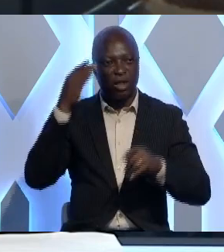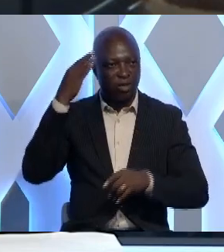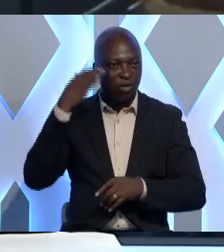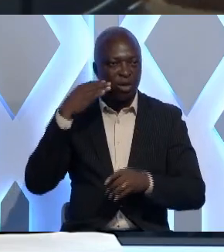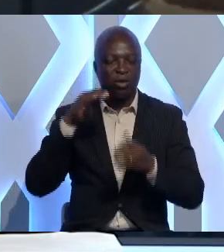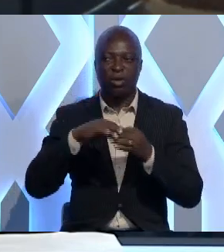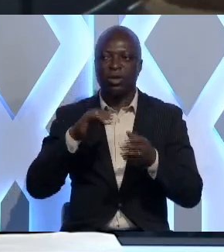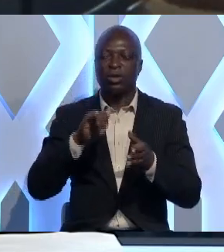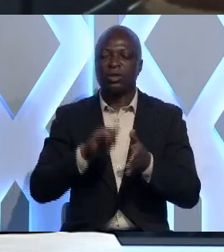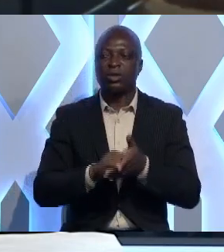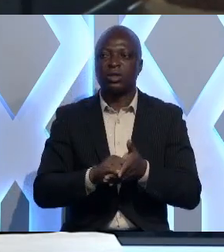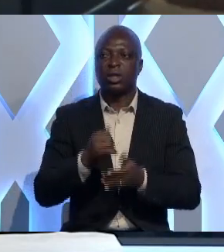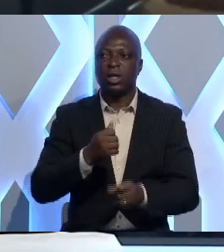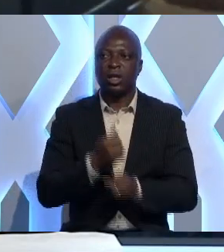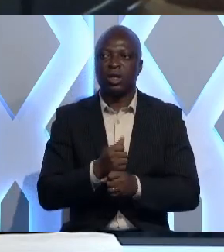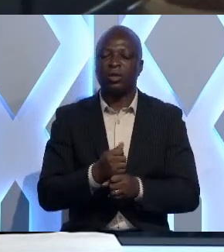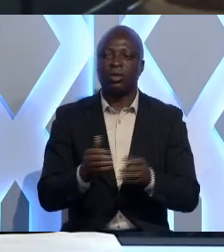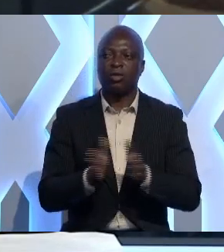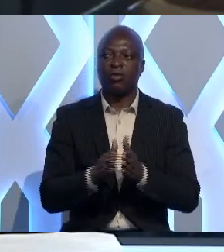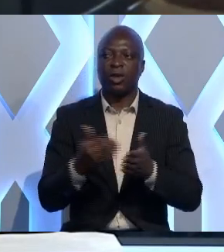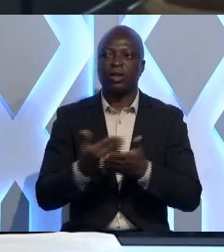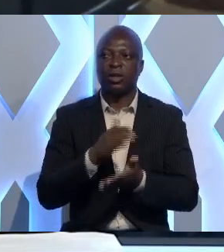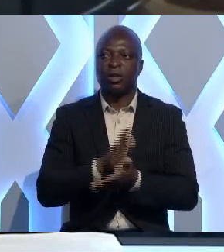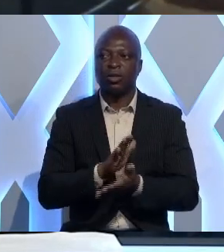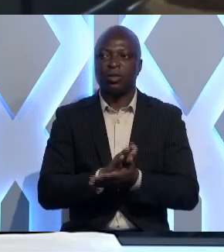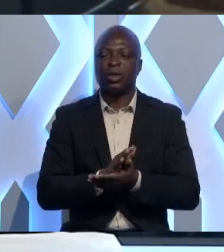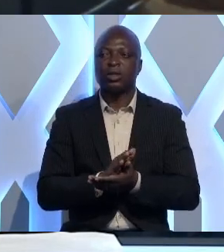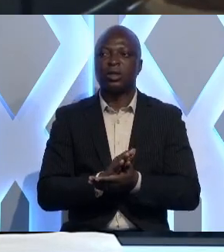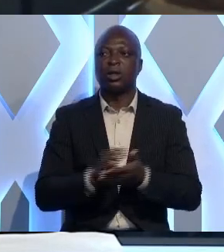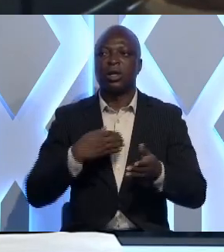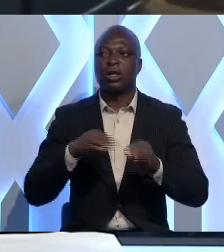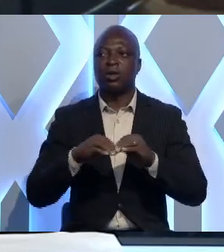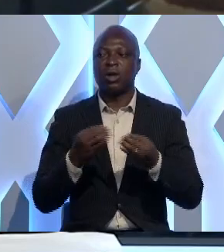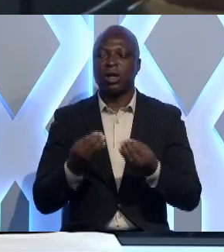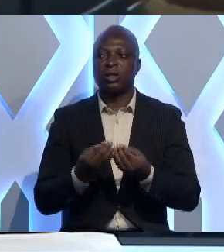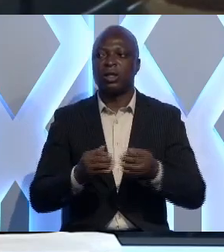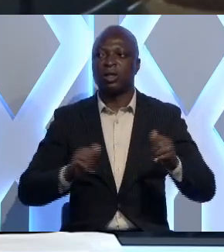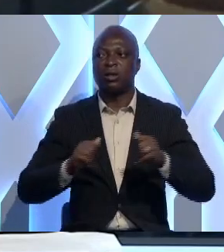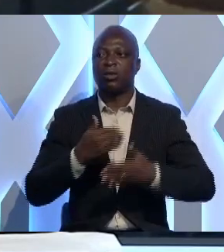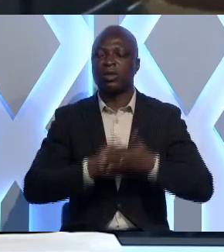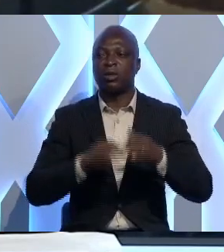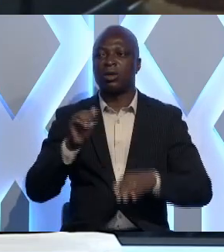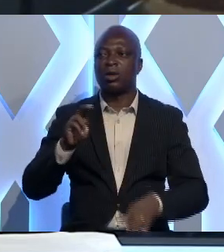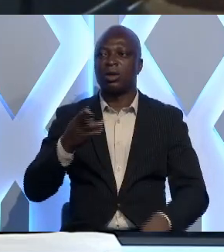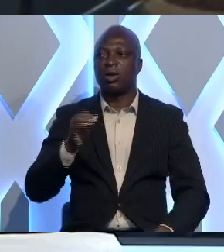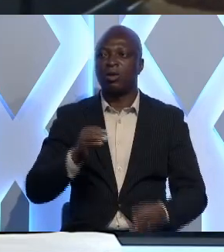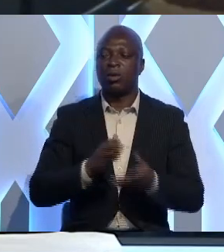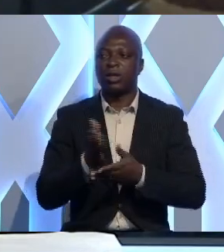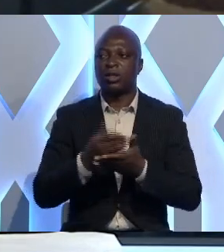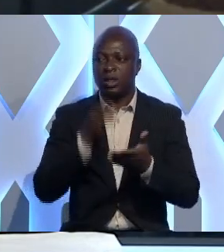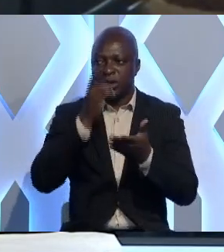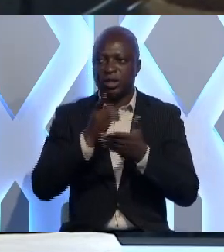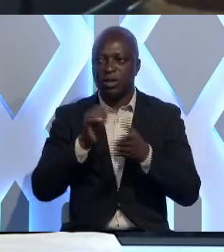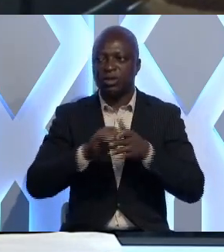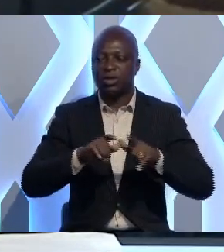de l'édition de cette année, une conférence de presse a été organisée et animée du côté d'Anero par les dignitaires